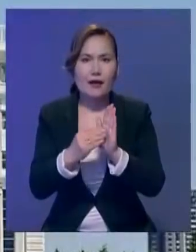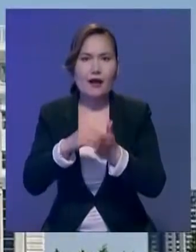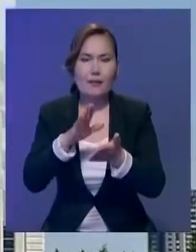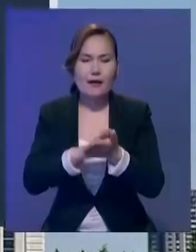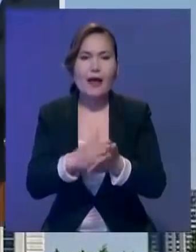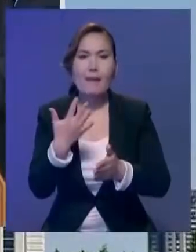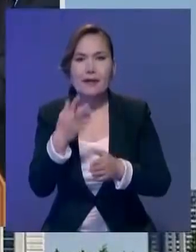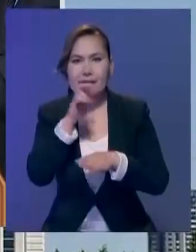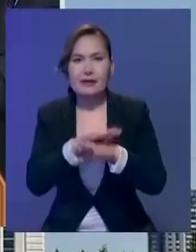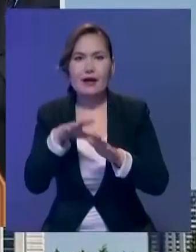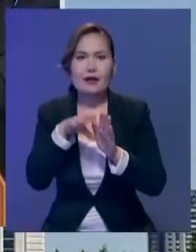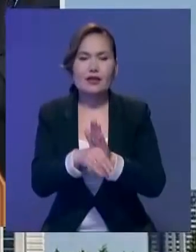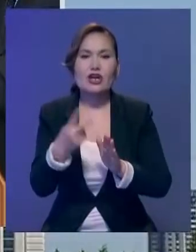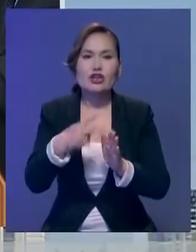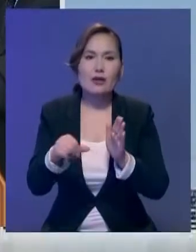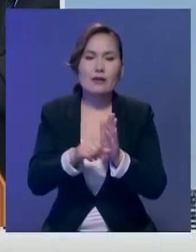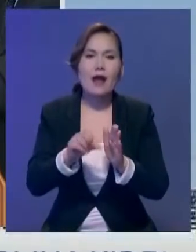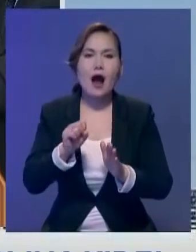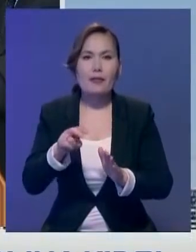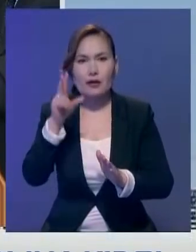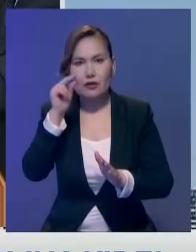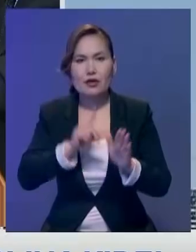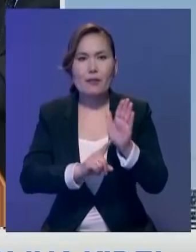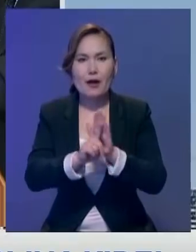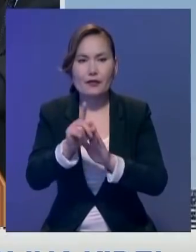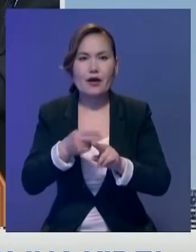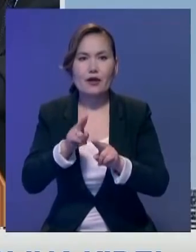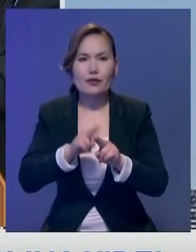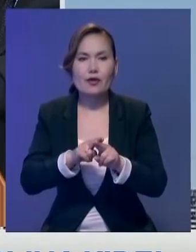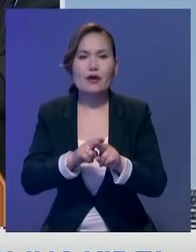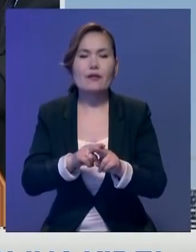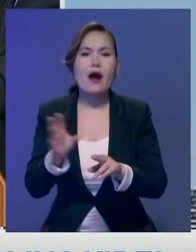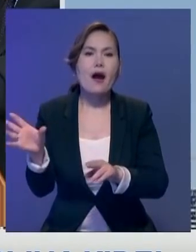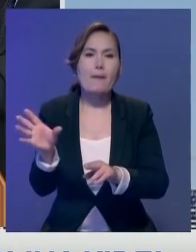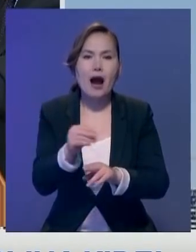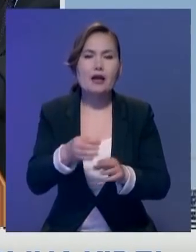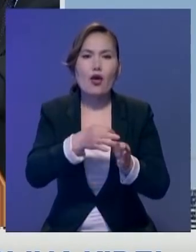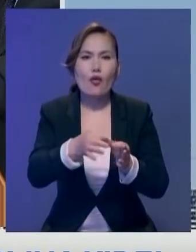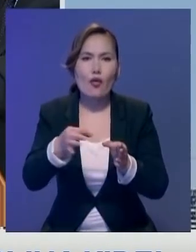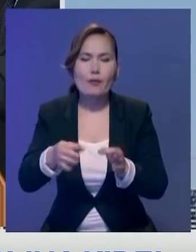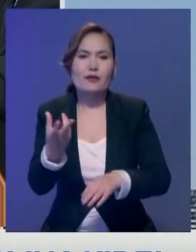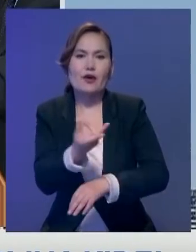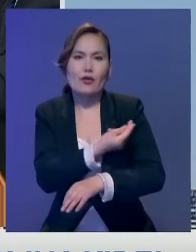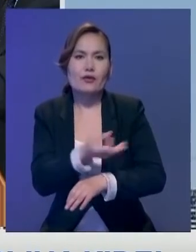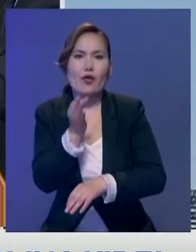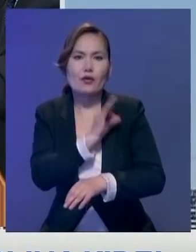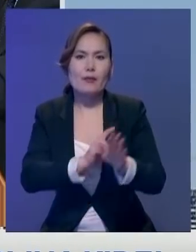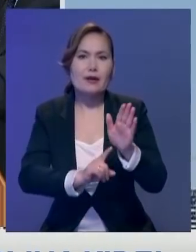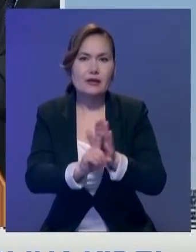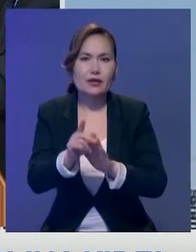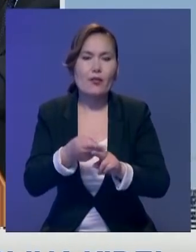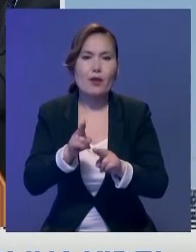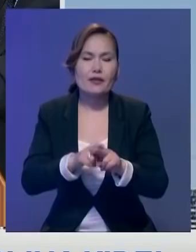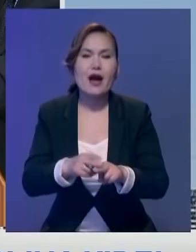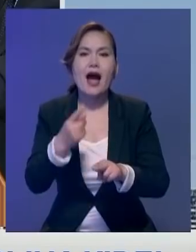елдің қатарына күрді. Ал 26-шы сәуірден бастап, ашық қосымшасын барлық облыстар кең көлемде қолдана бастайды. Бұл